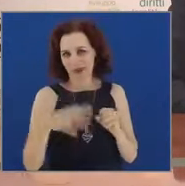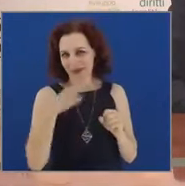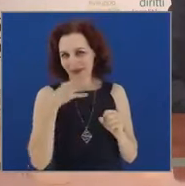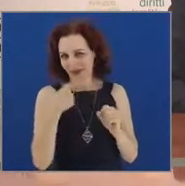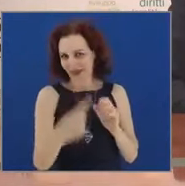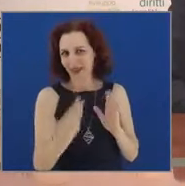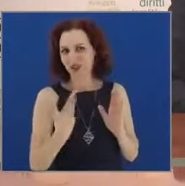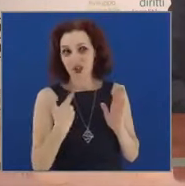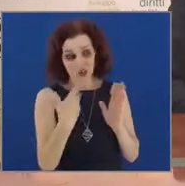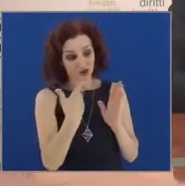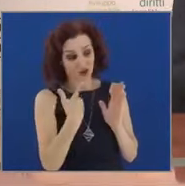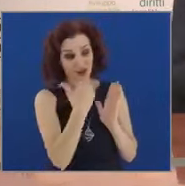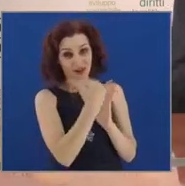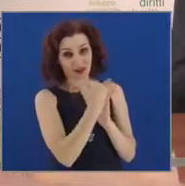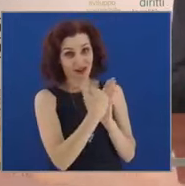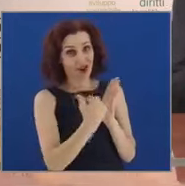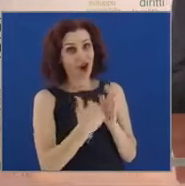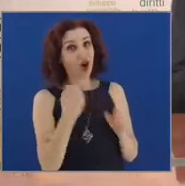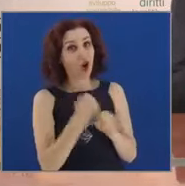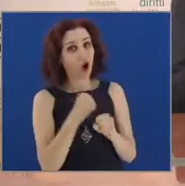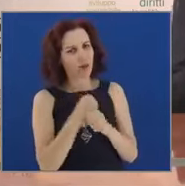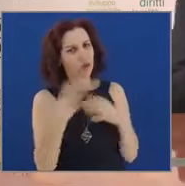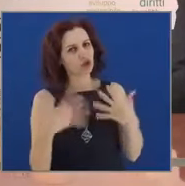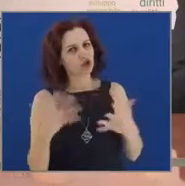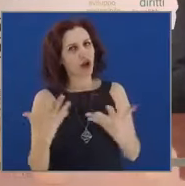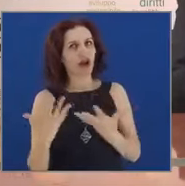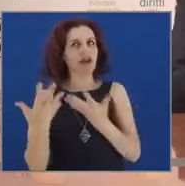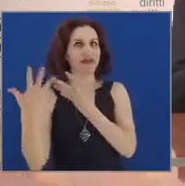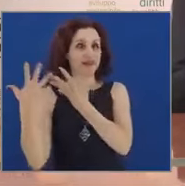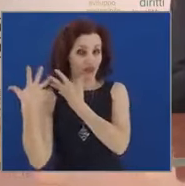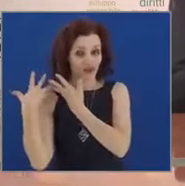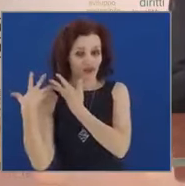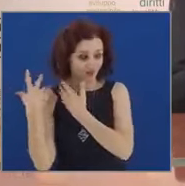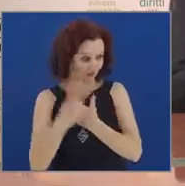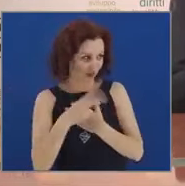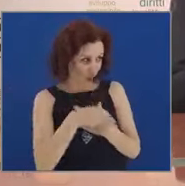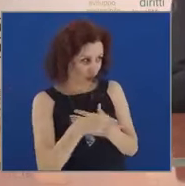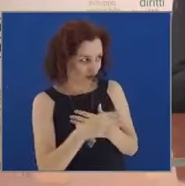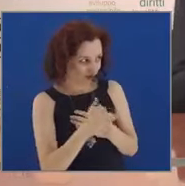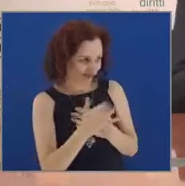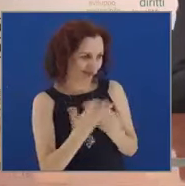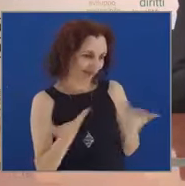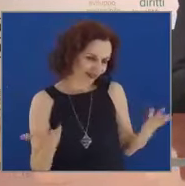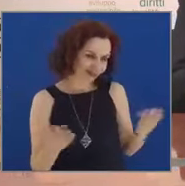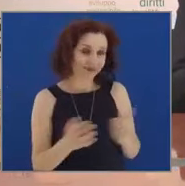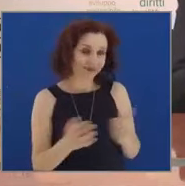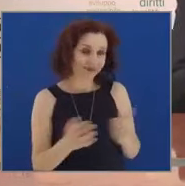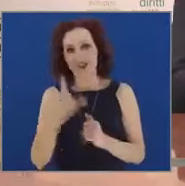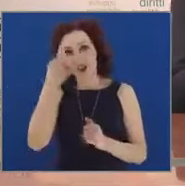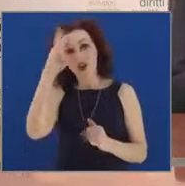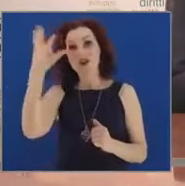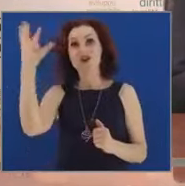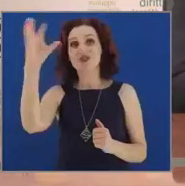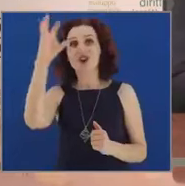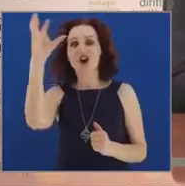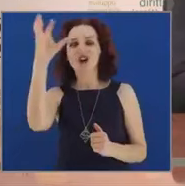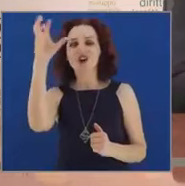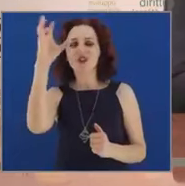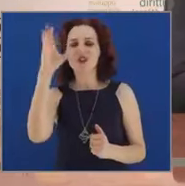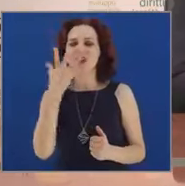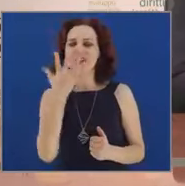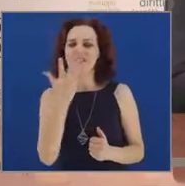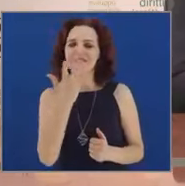di cui si parla da qualche decennio, vero Nicola? Ecco, il sogno che ho è di essere